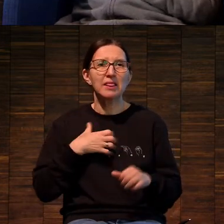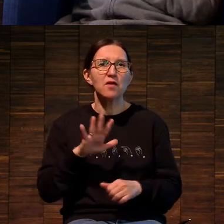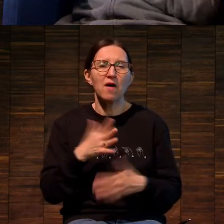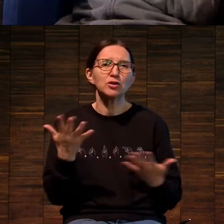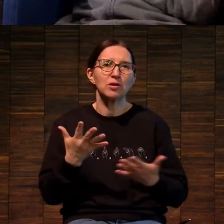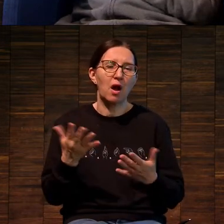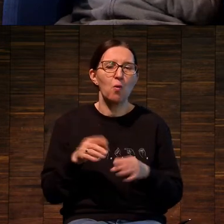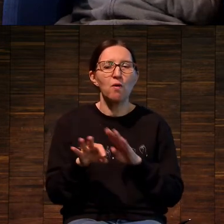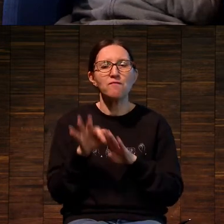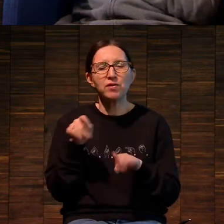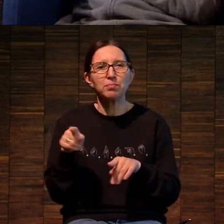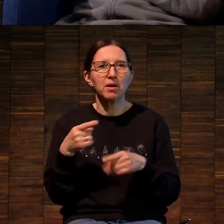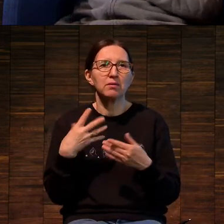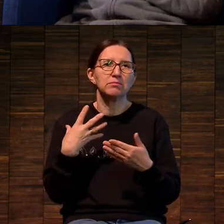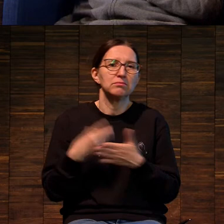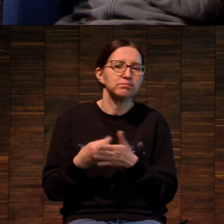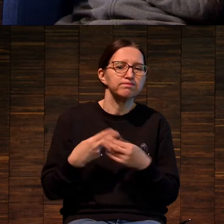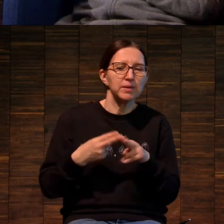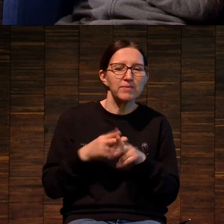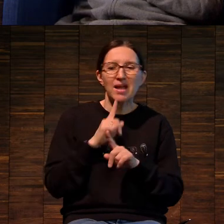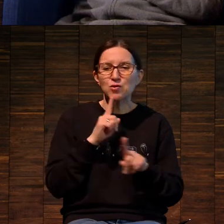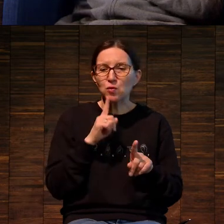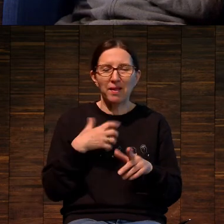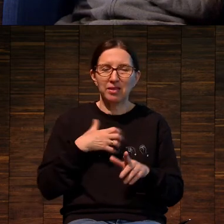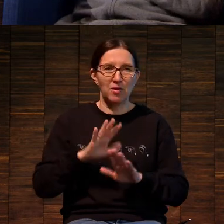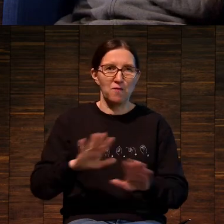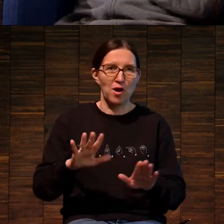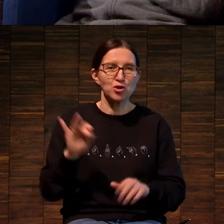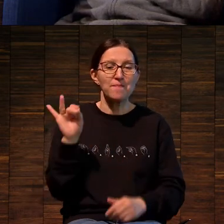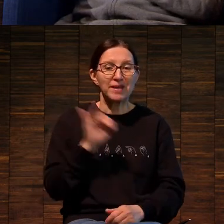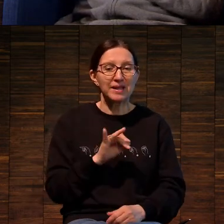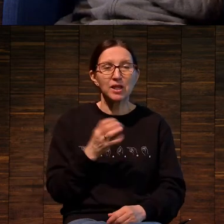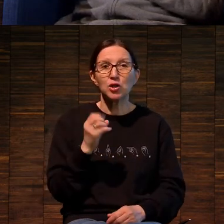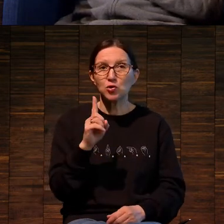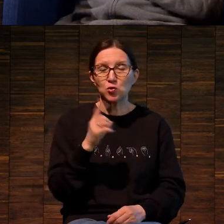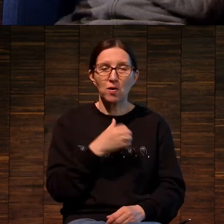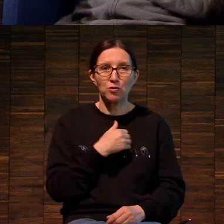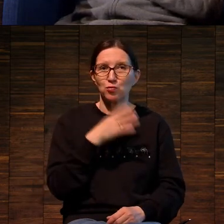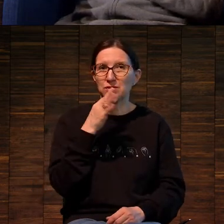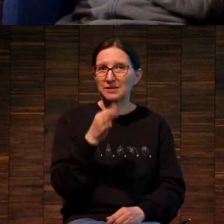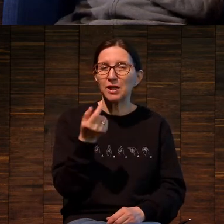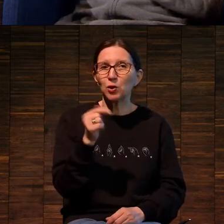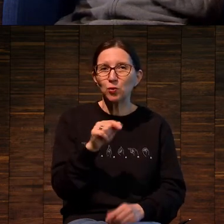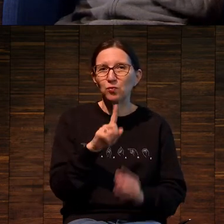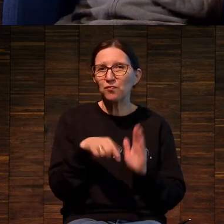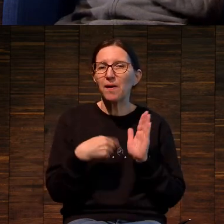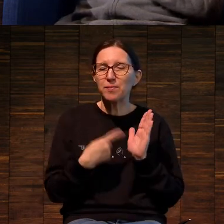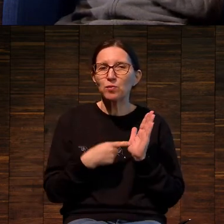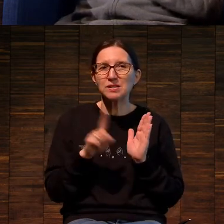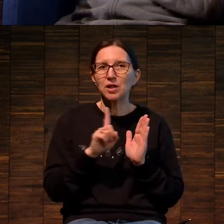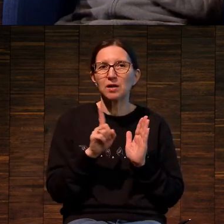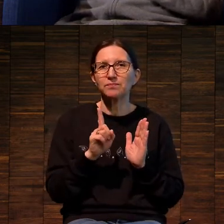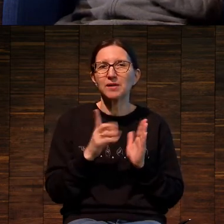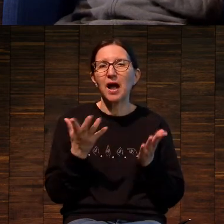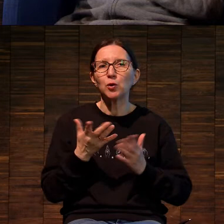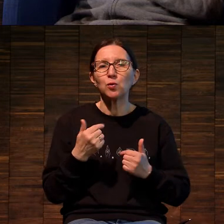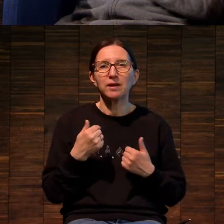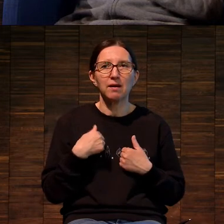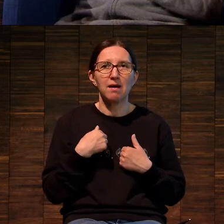в данном случае он использует. И возвращаясь к тому вопросу, который я